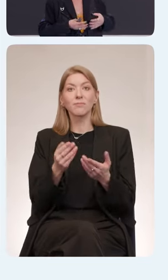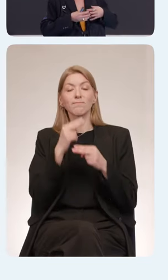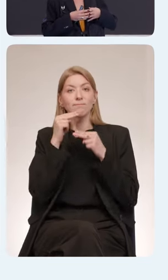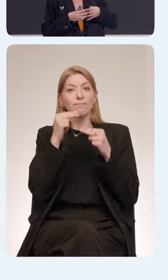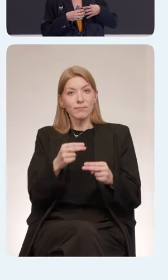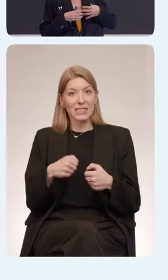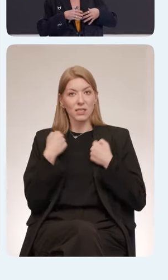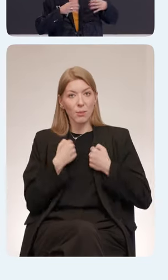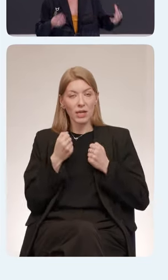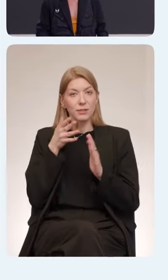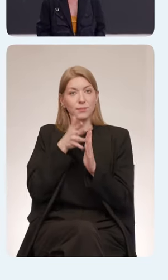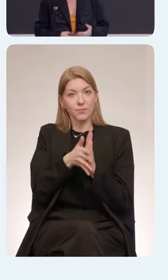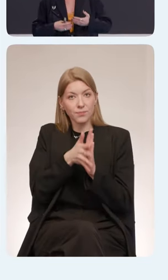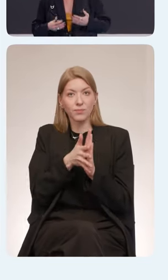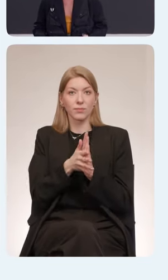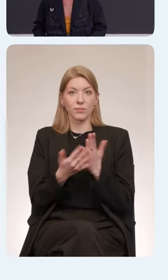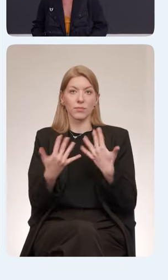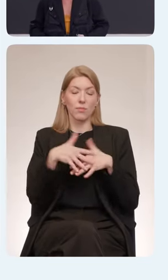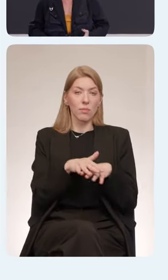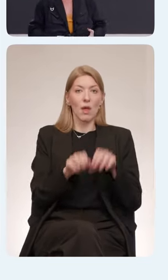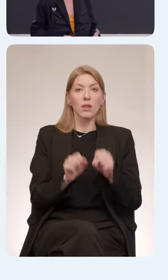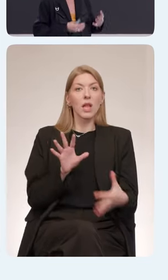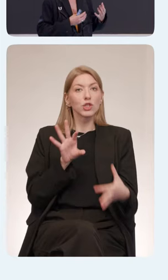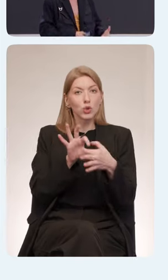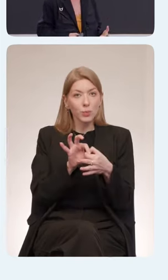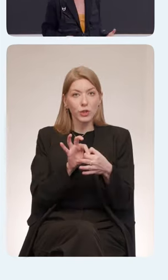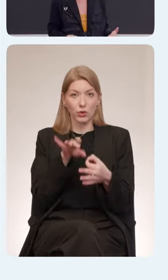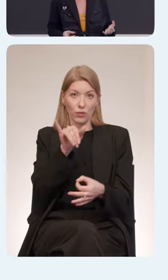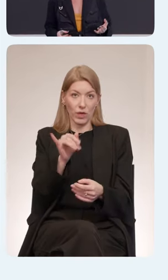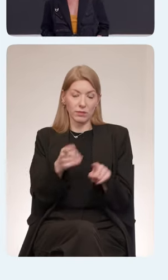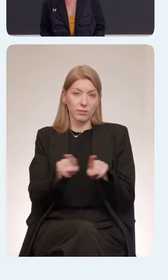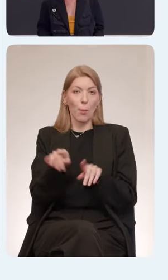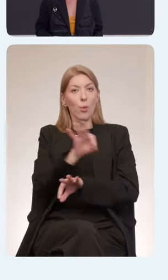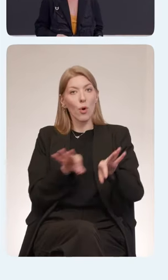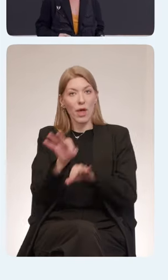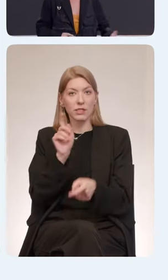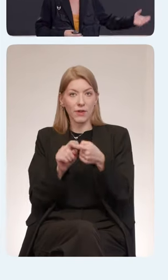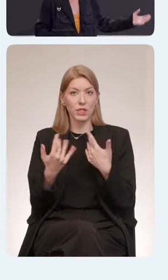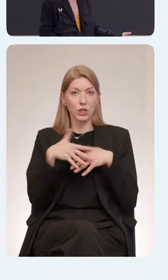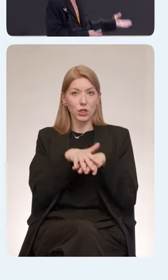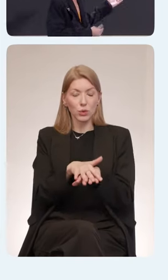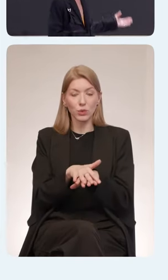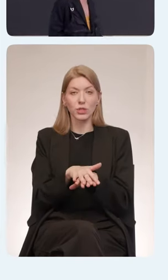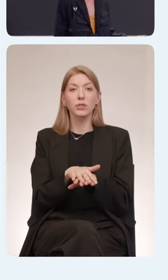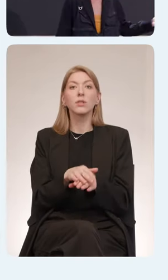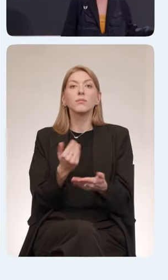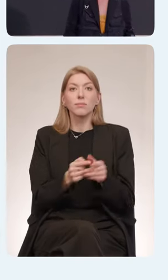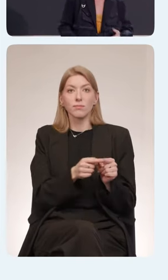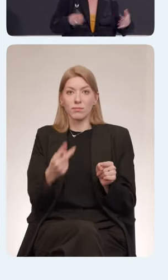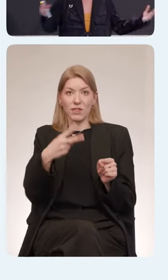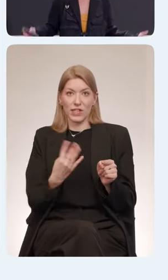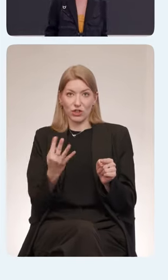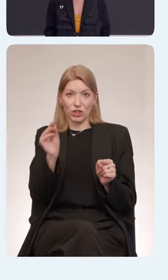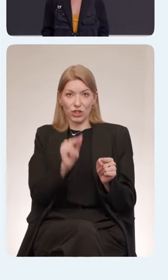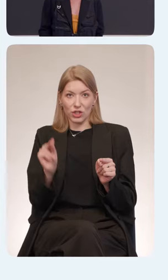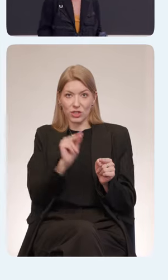по своей работе, то есть вы менеджер по доступности, у вас есть проект, связанный с инклюзией, все равно эти 24 часа на вас также